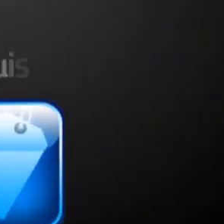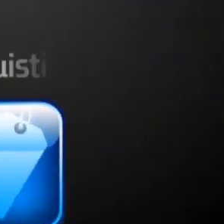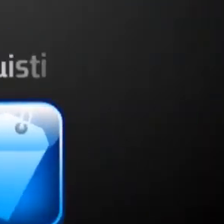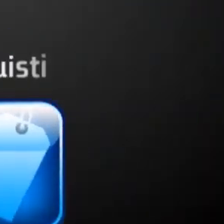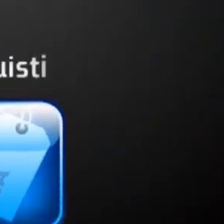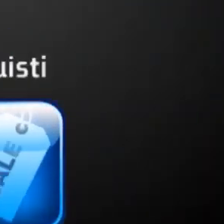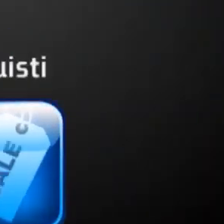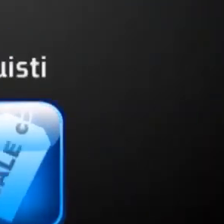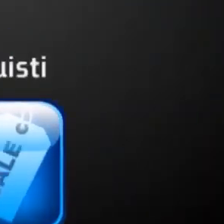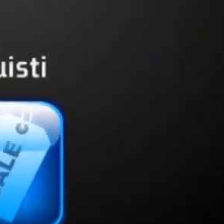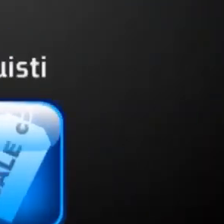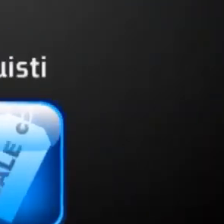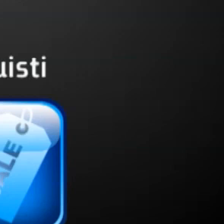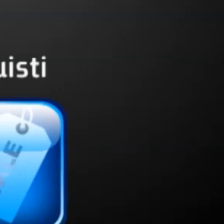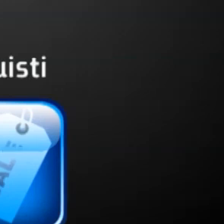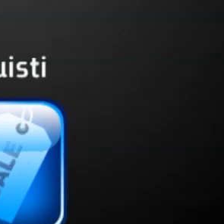acquisti